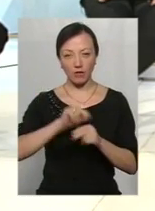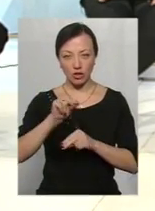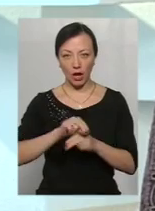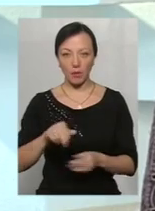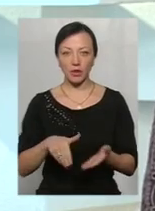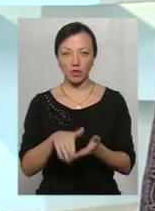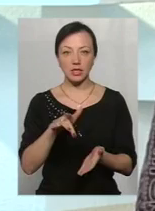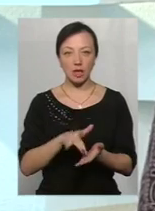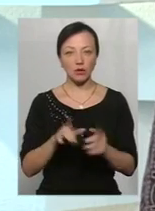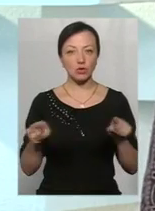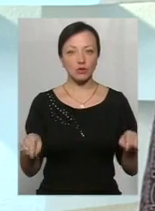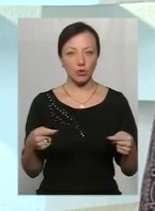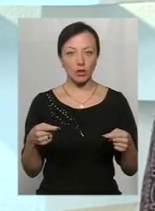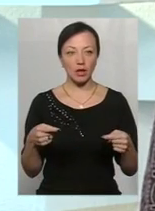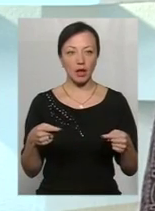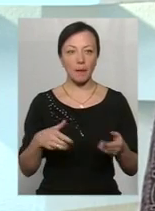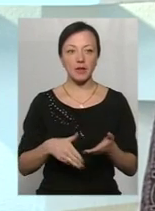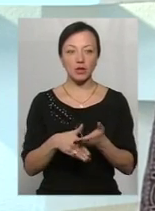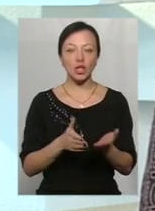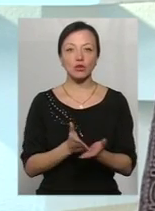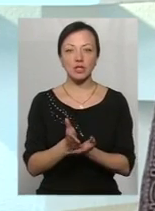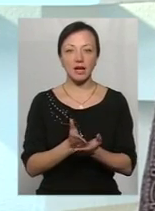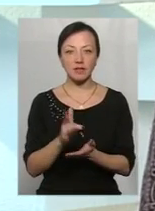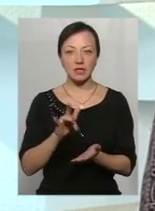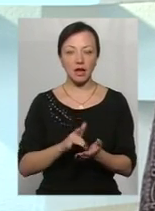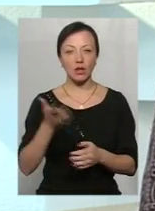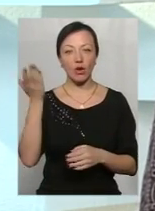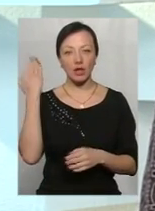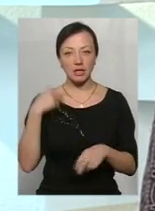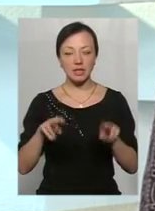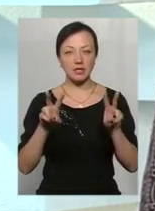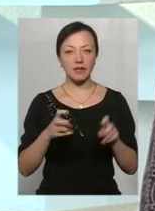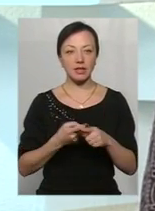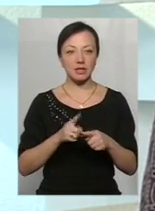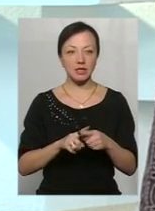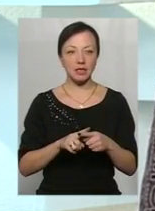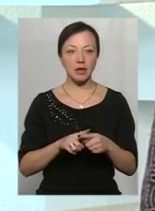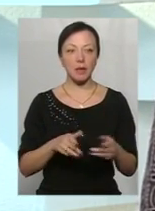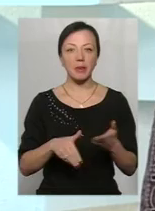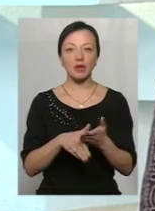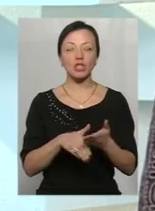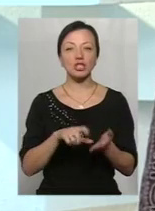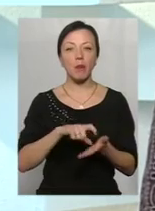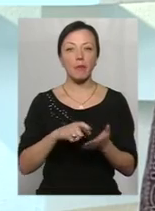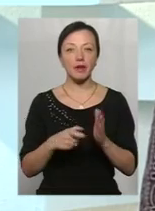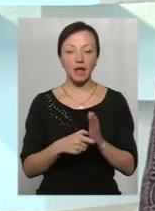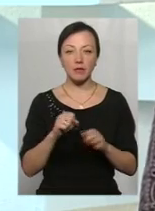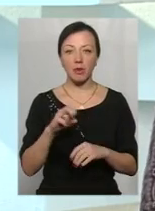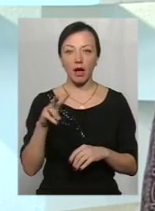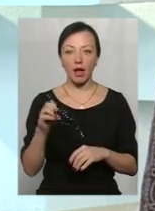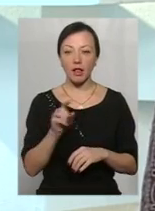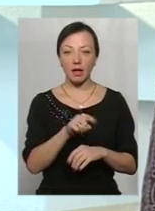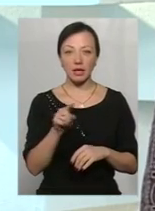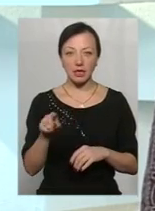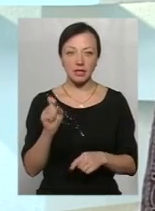центру в нас створено методично-сервісний центр. Колись називали ці центри методичними кабінетами, але їх